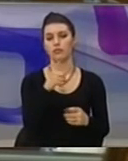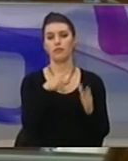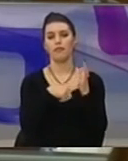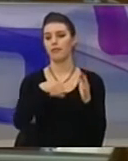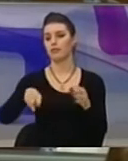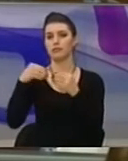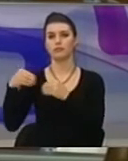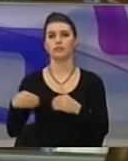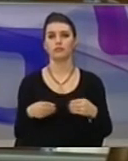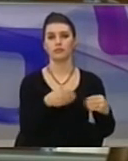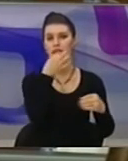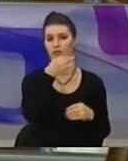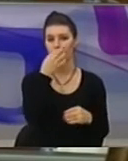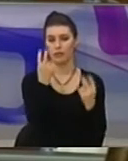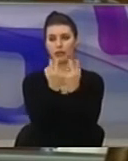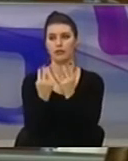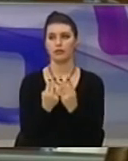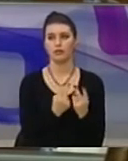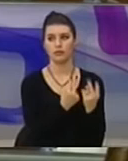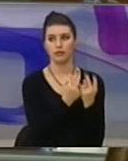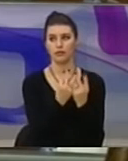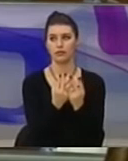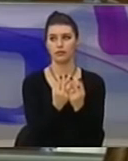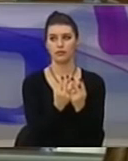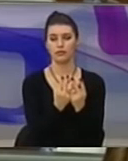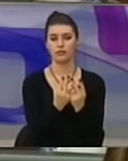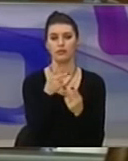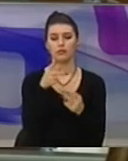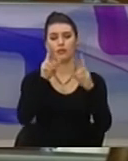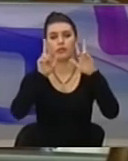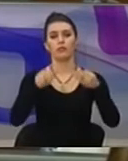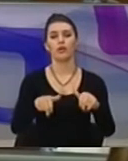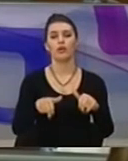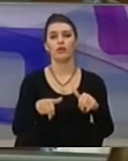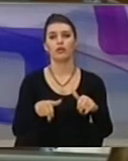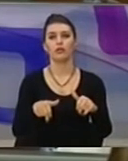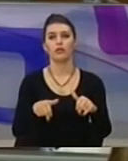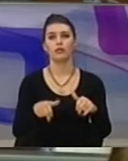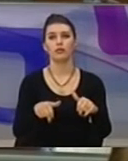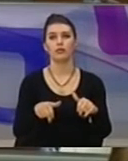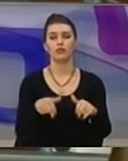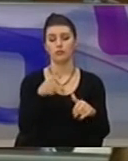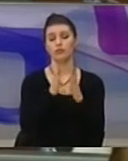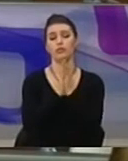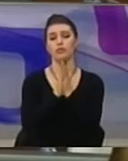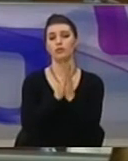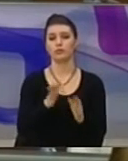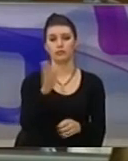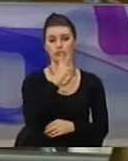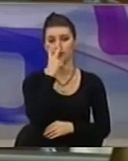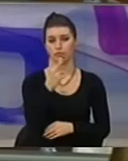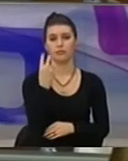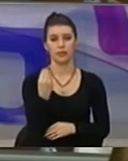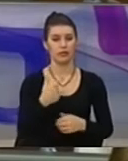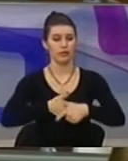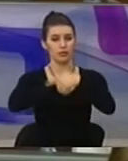parafalës. Kollapsi, skandalit në sistemin e drejtësit në të gjitha nivellet. Ju lutem, ju e kini parë këtë situatë dhe edini